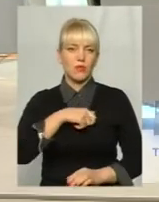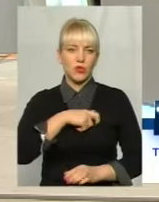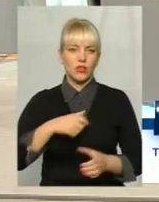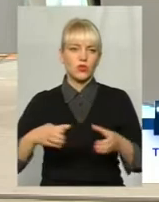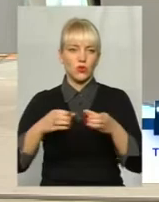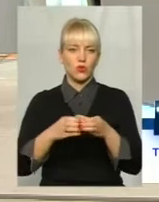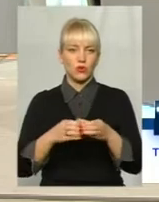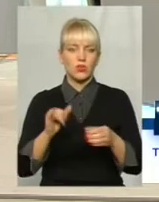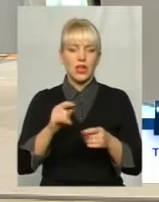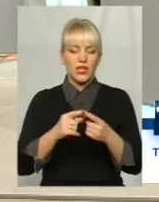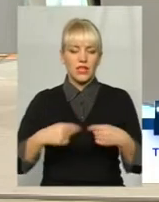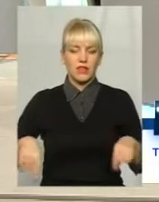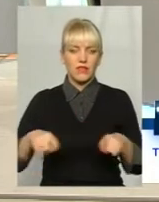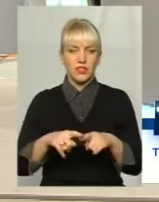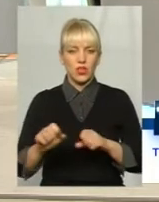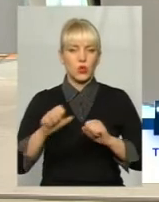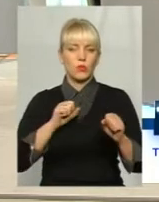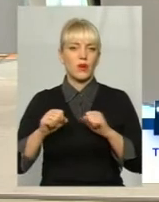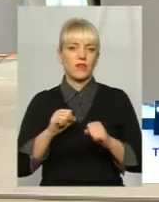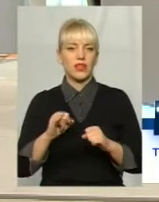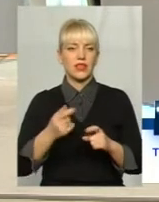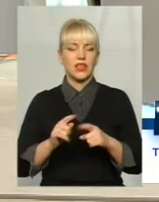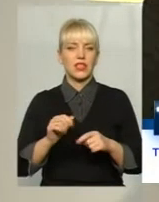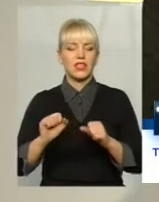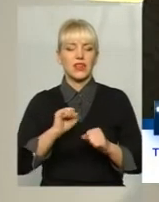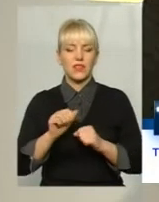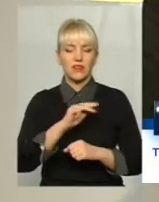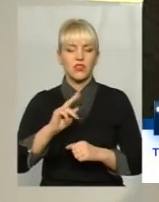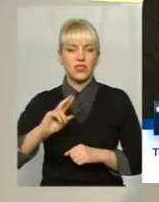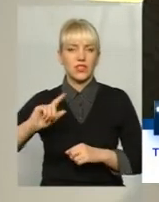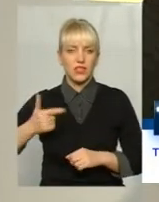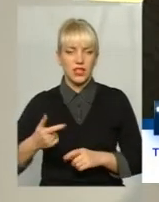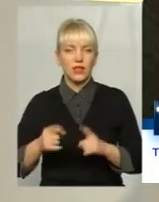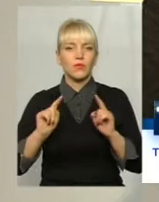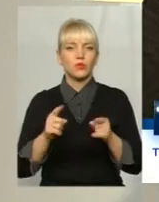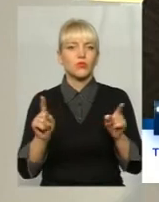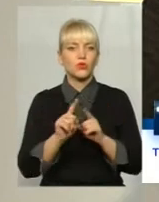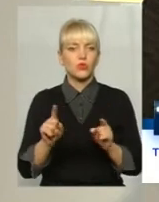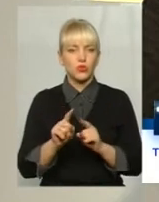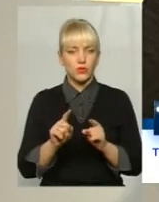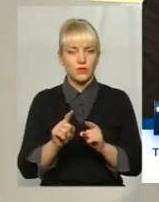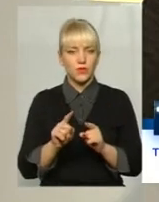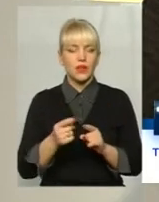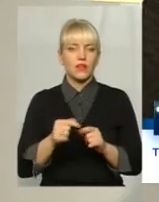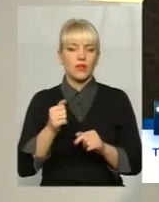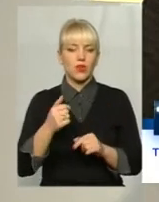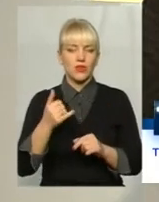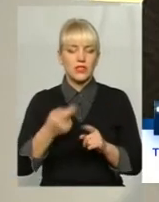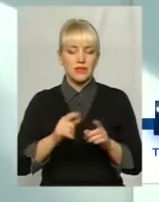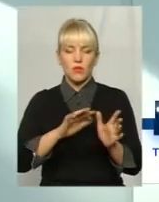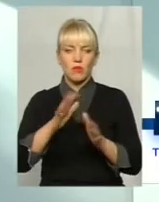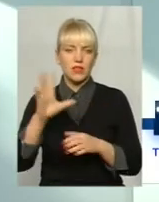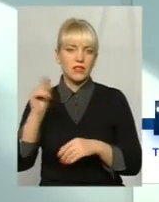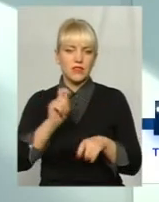ну і відділи управління, і керівників житлово-комунальних підприємств, тому що, ну і постійно мен на контролі